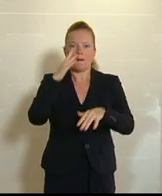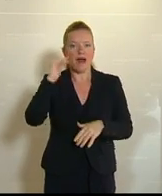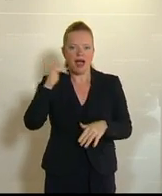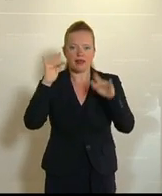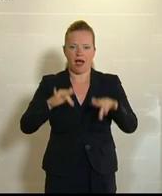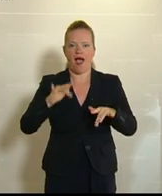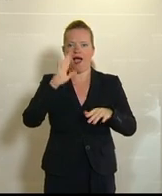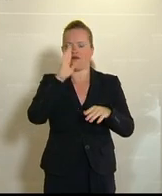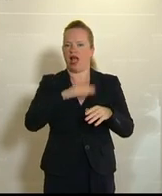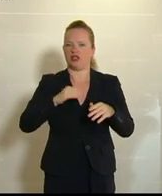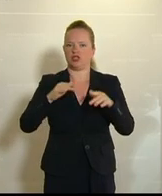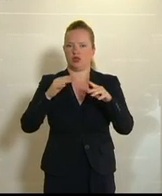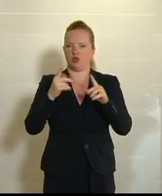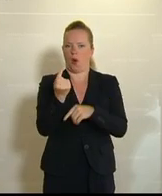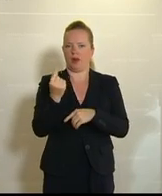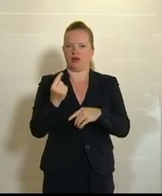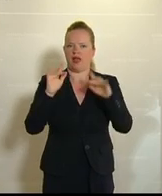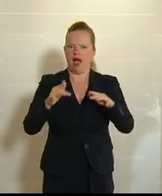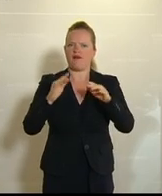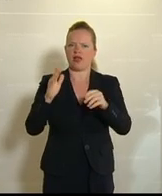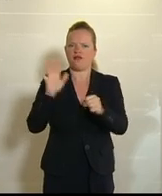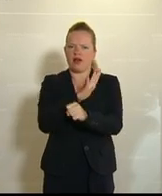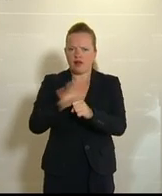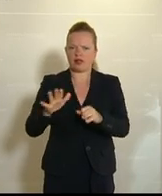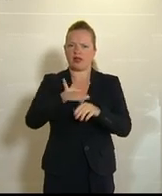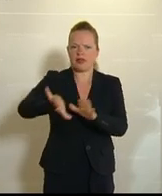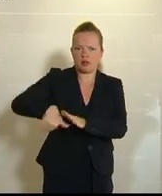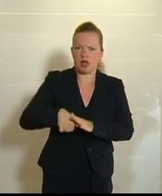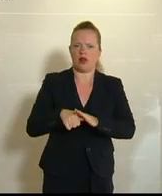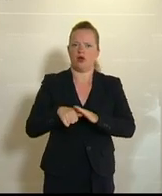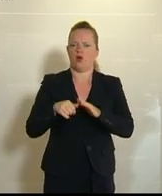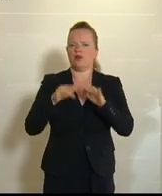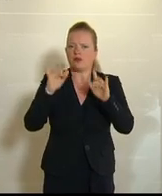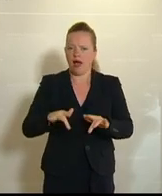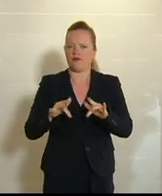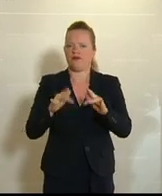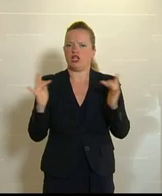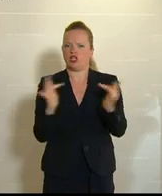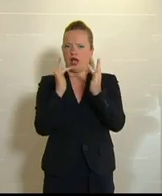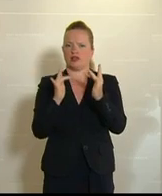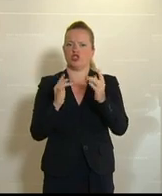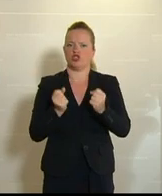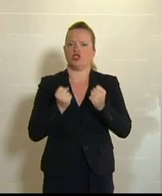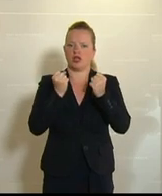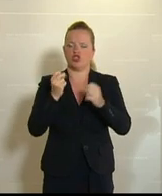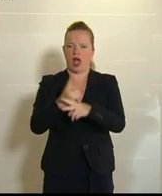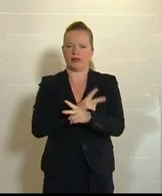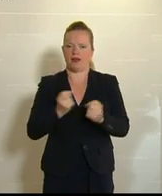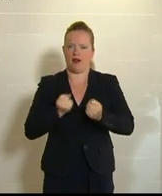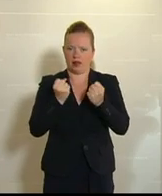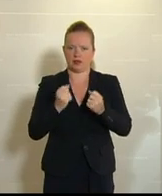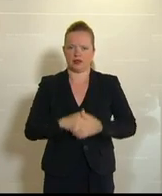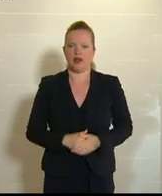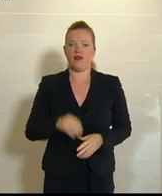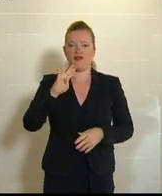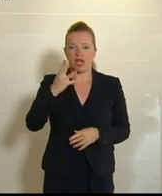einen afghanischen Staatsbürger wegen Diebstahl, Vergewaltigung und Widerstands gegen die Staatsgewalt. Ganz aktuell und in aller Munde. 4.